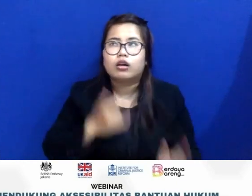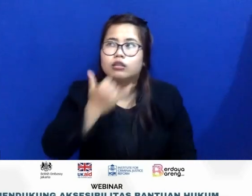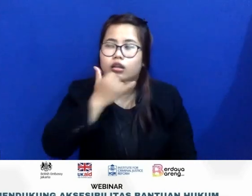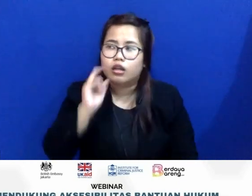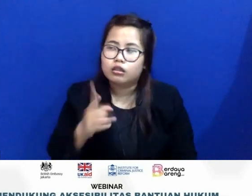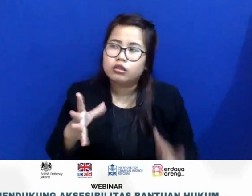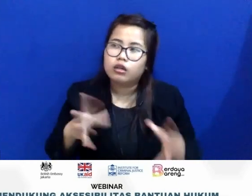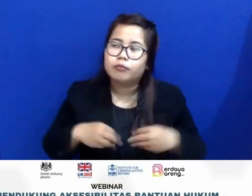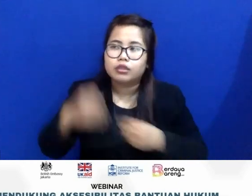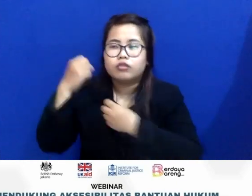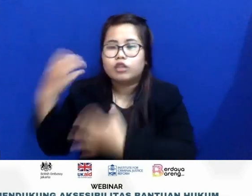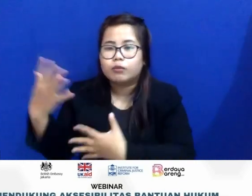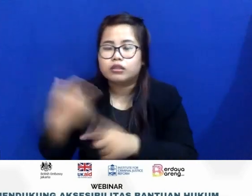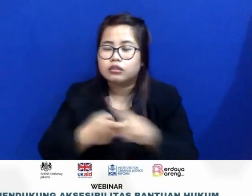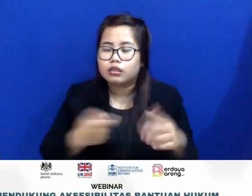informasi dari